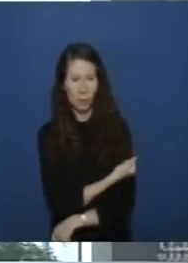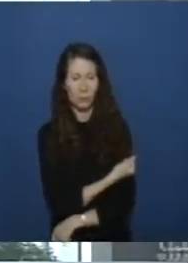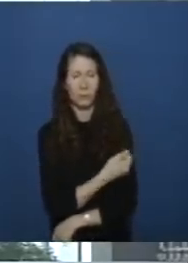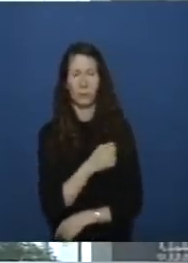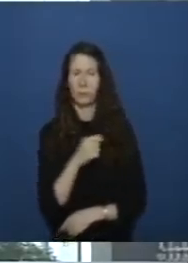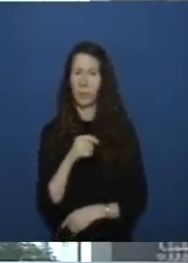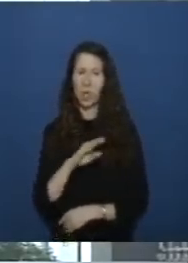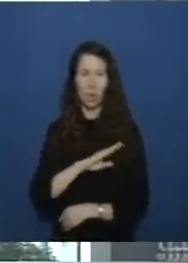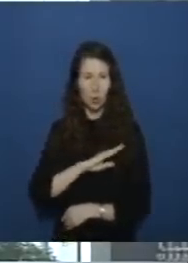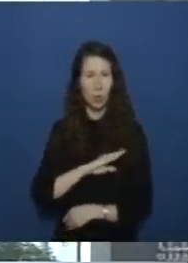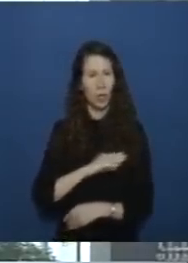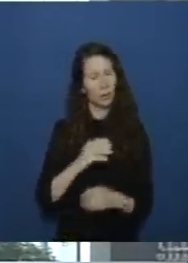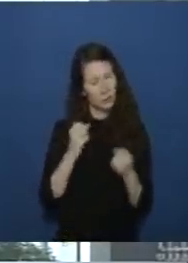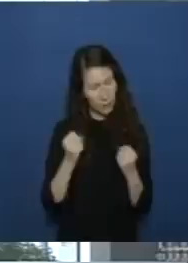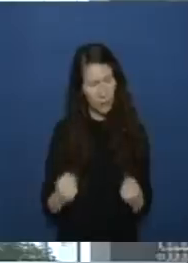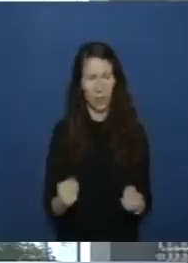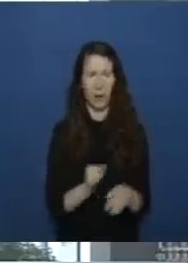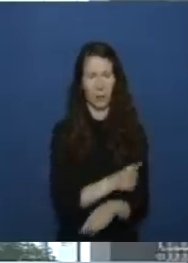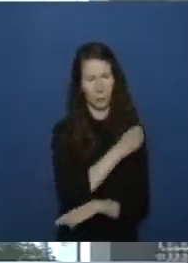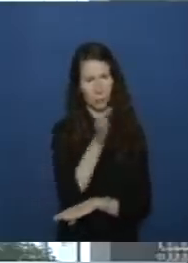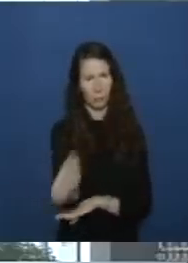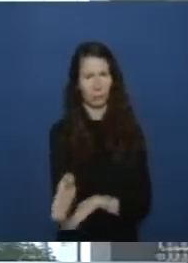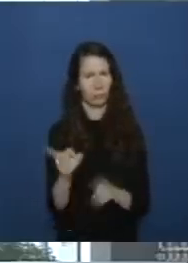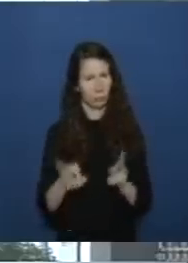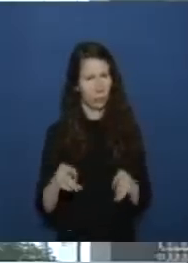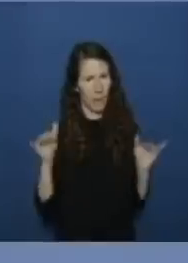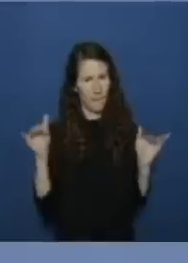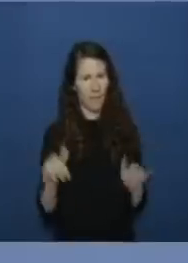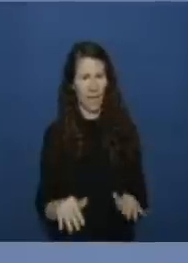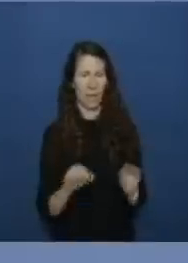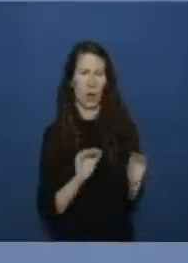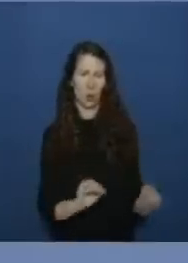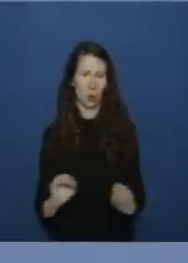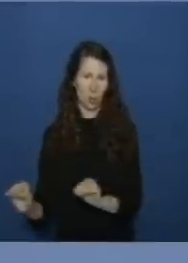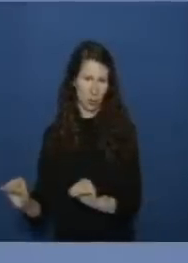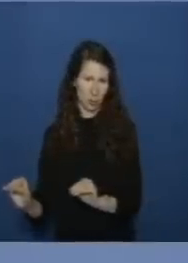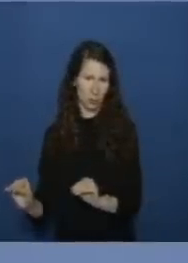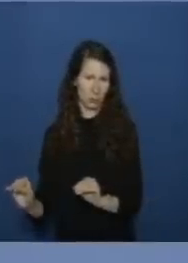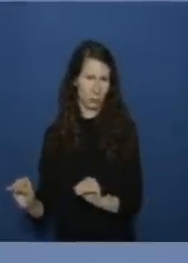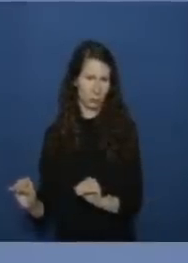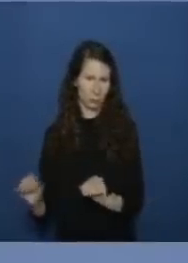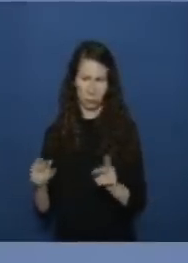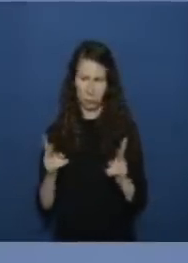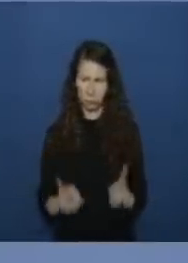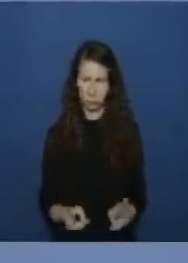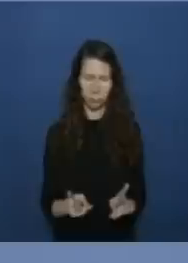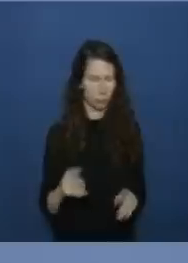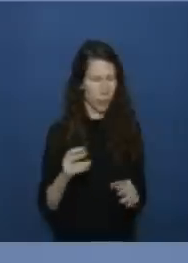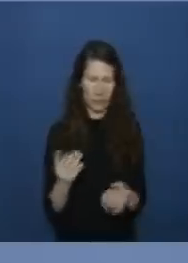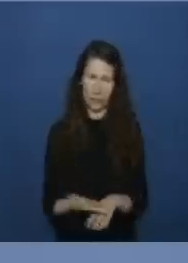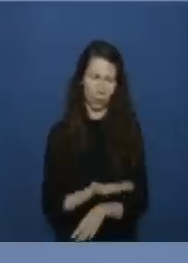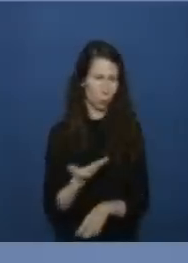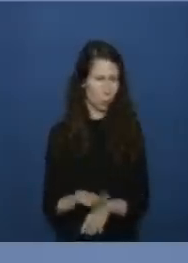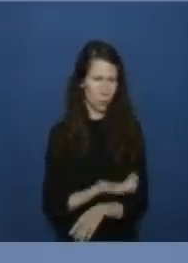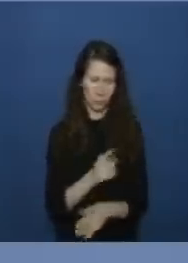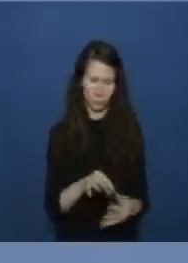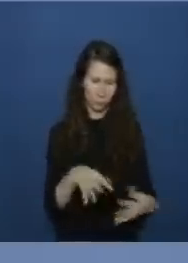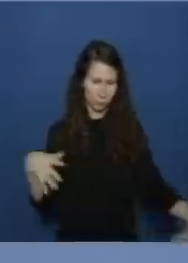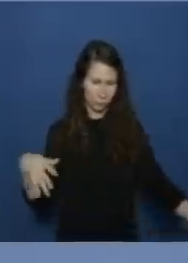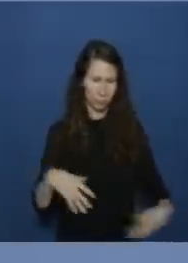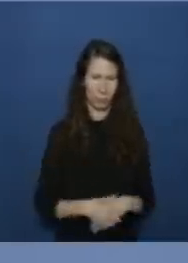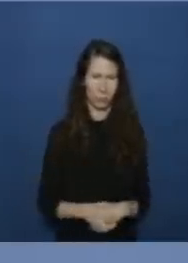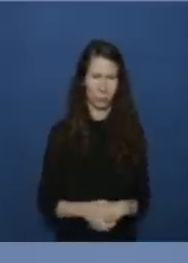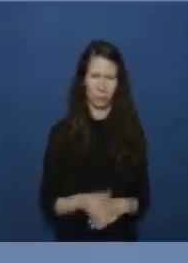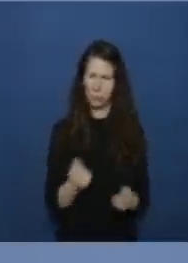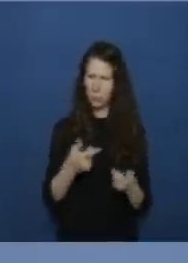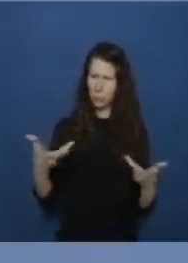sicherheit des schulbesuchs oder den präsenzunterricht zu tun hat das war ja auch nie der plan aber weil es bei manchem nicht so